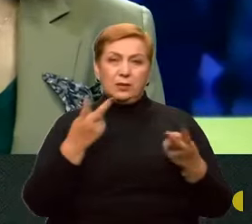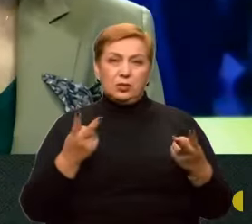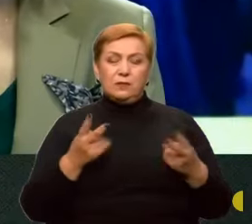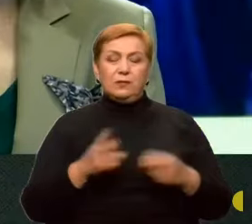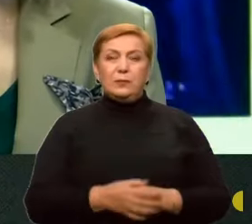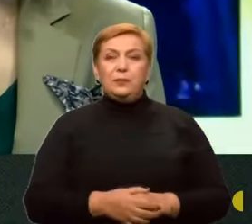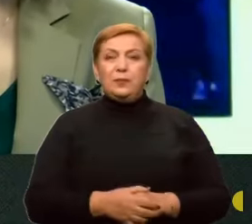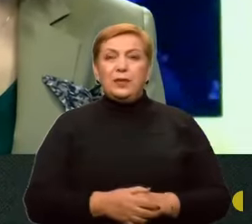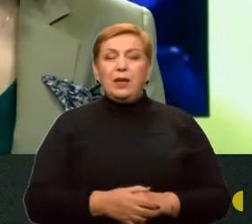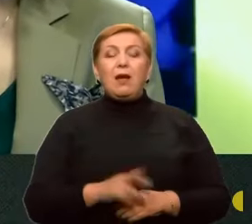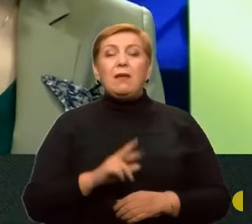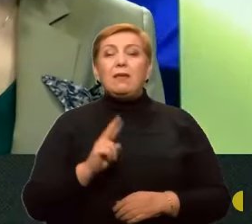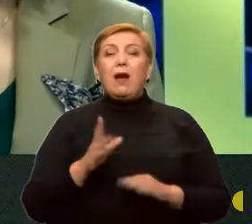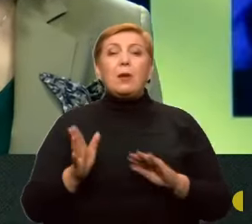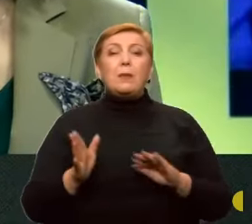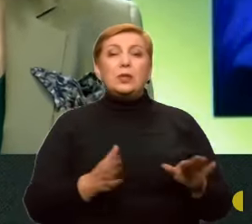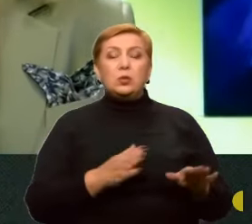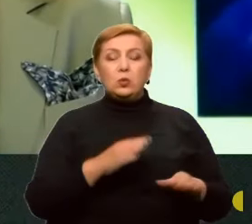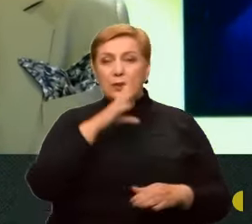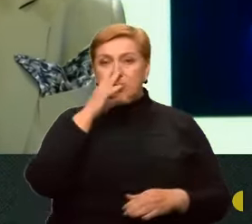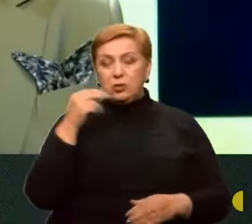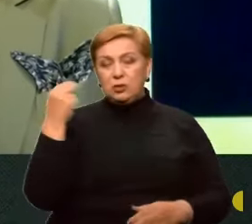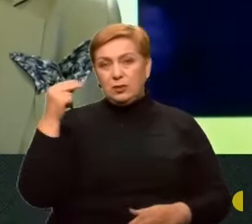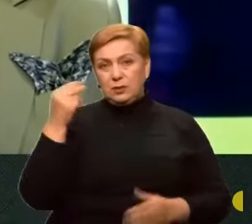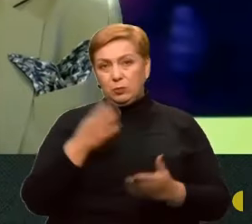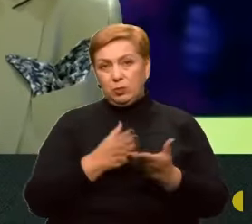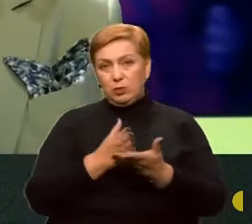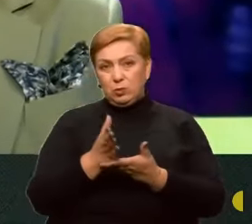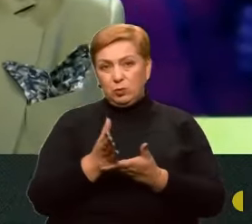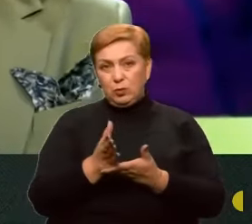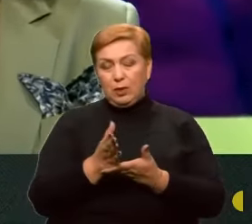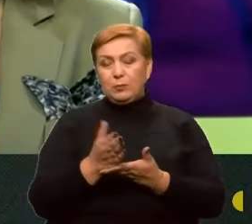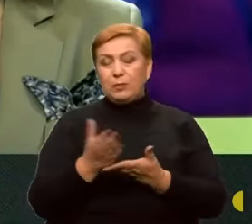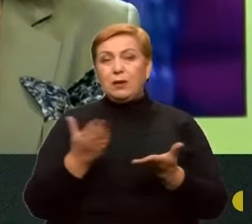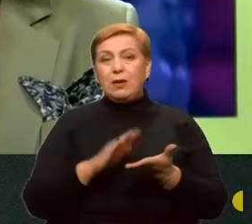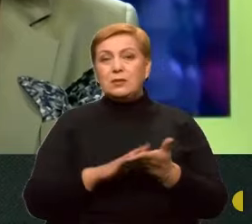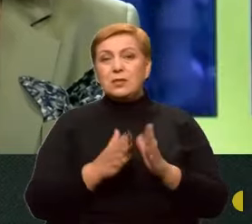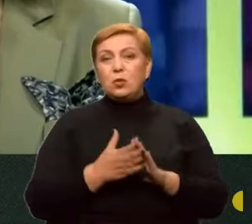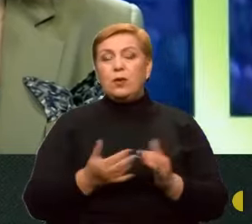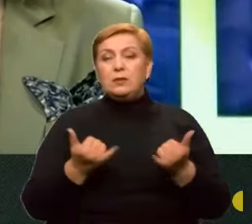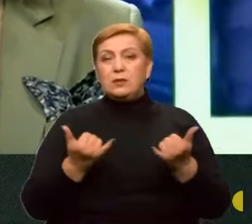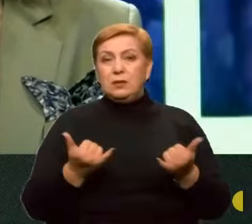Як минула ніч на Запорізькому напрямку і загалом, яка там ситуація встановлена зараз?